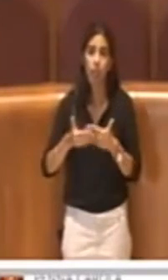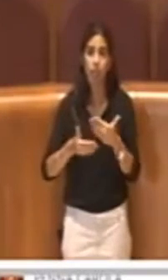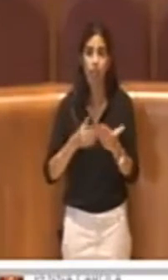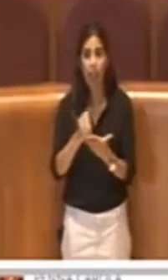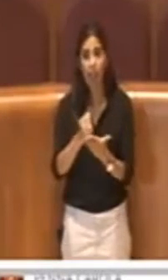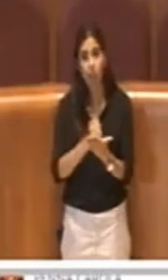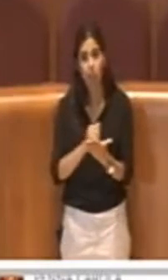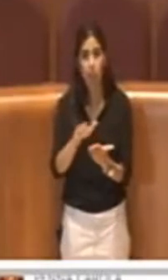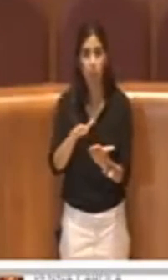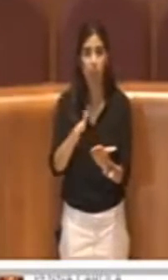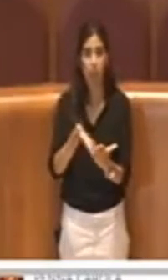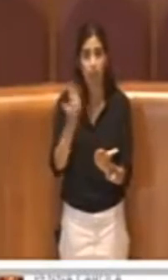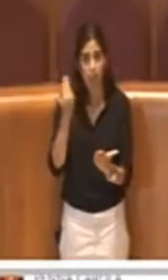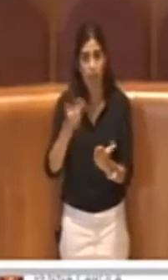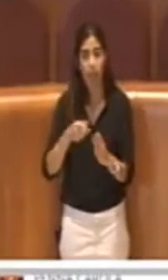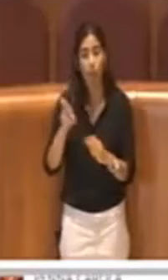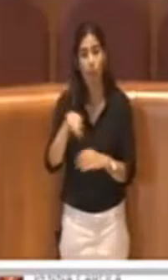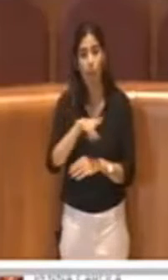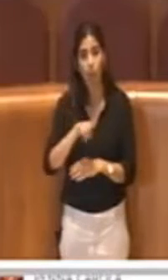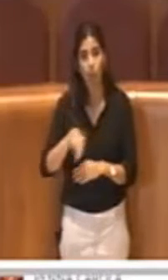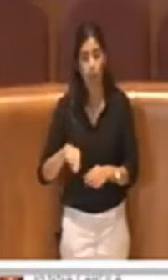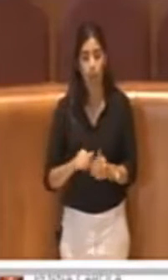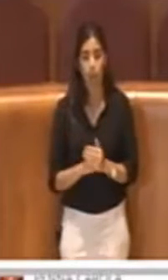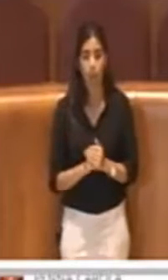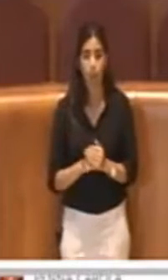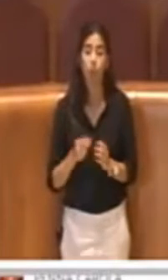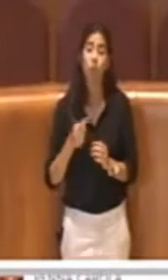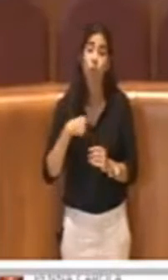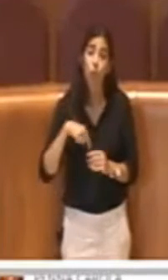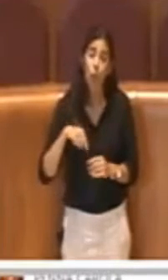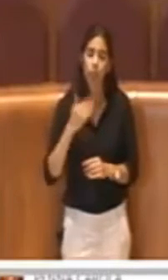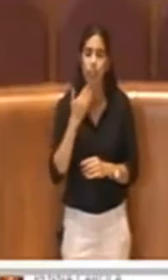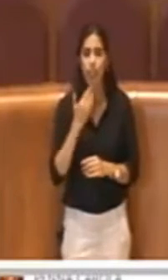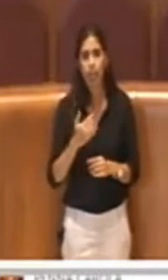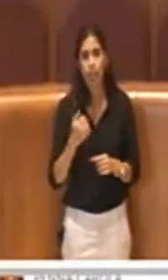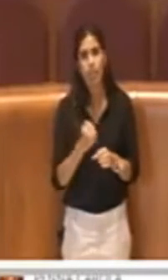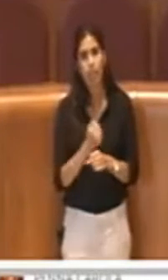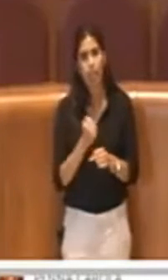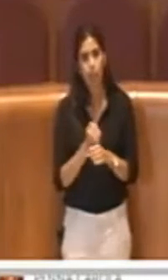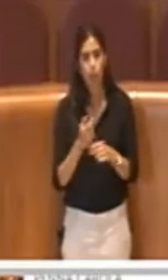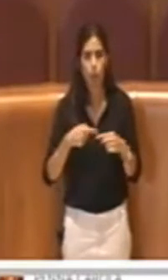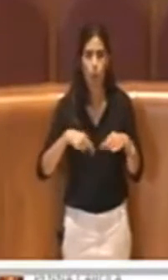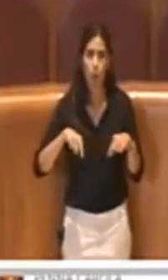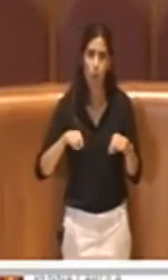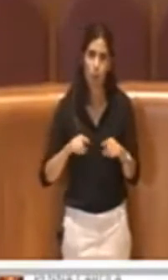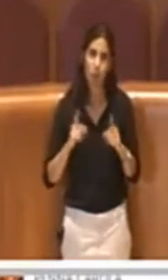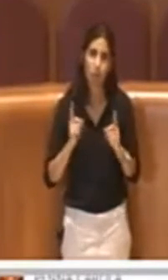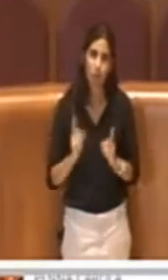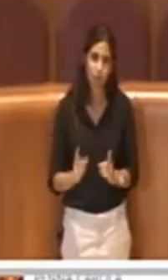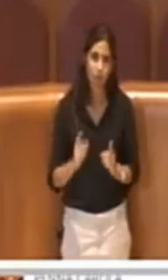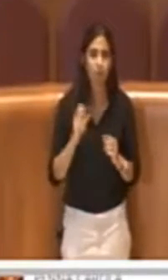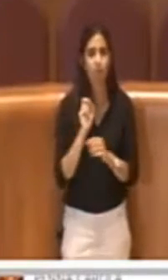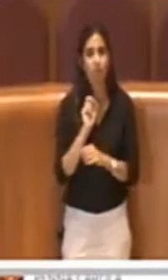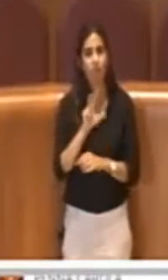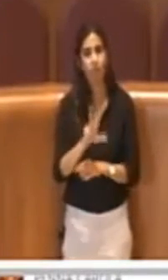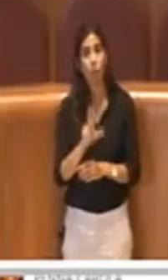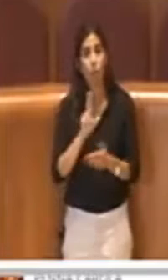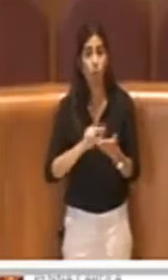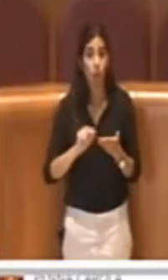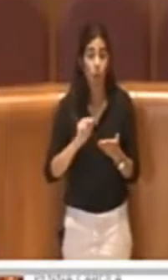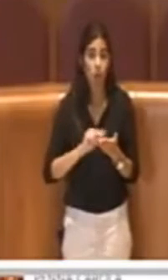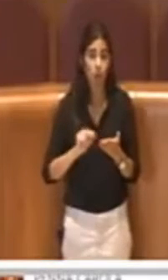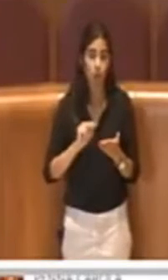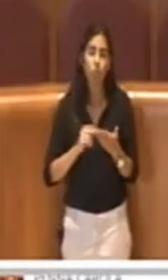annullamento e noi grazie proprio al lavoro fatto in commissione sulla base delle segnalazioni degli uffici, in questo caso ci siamo